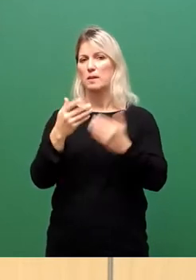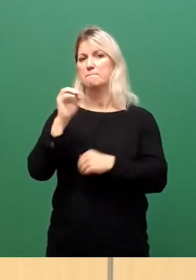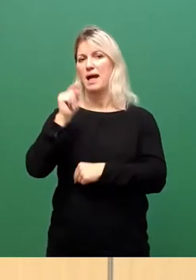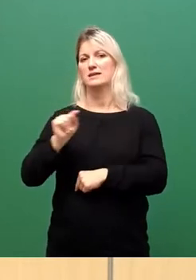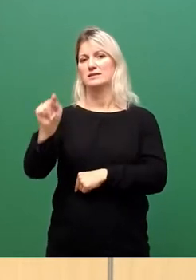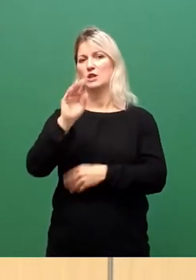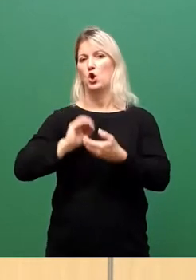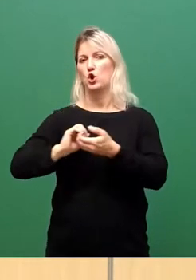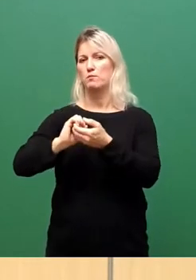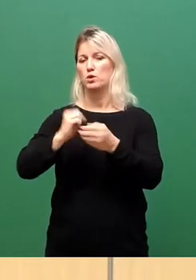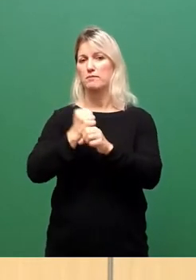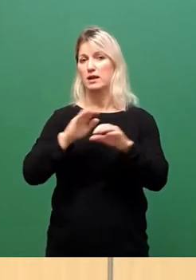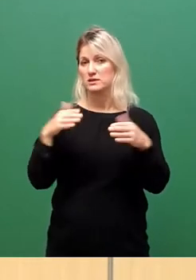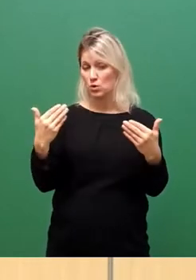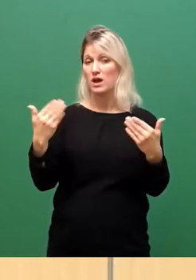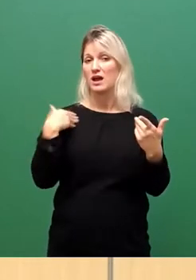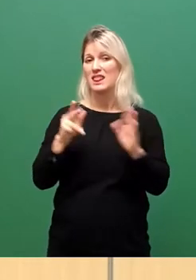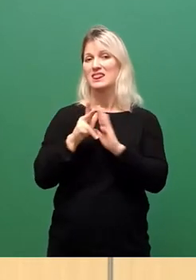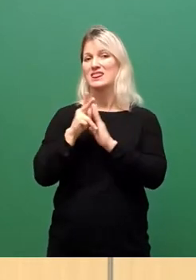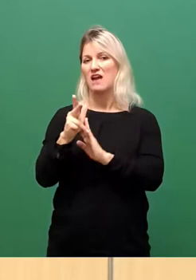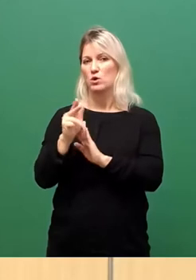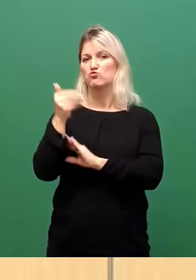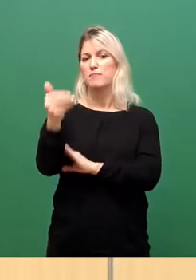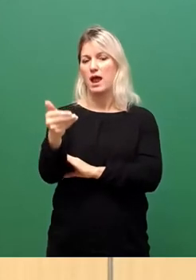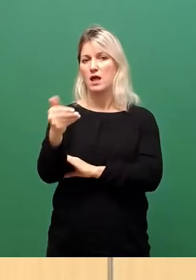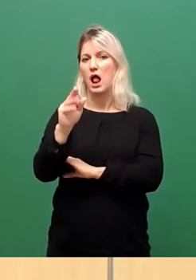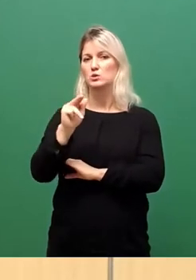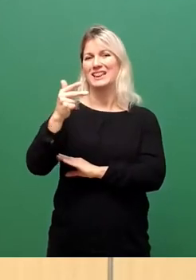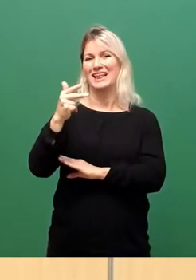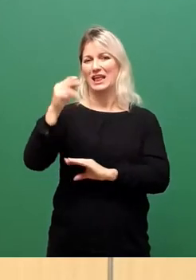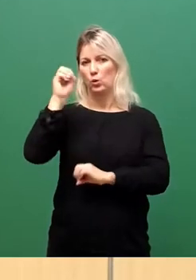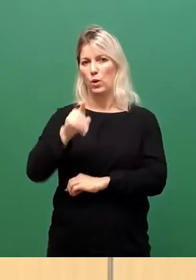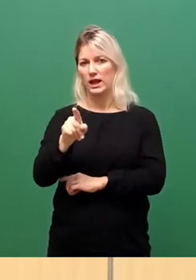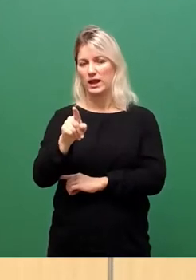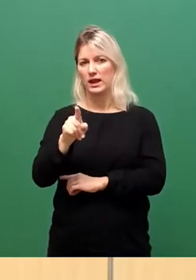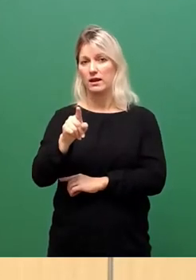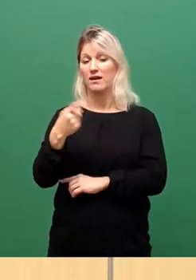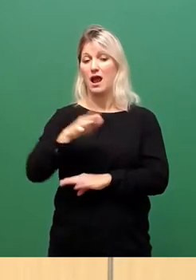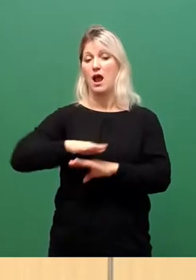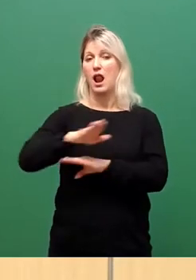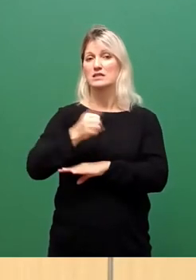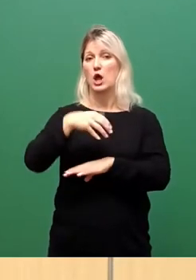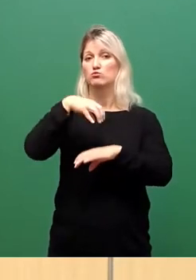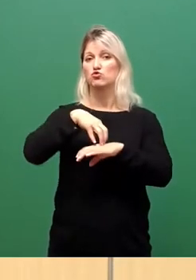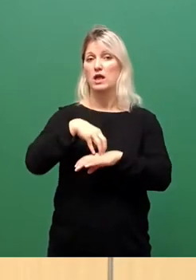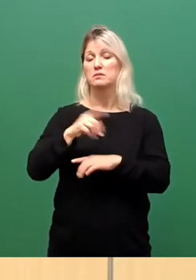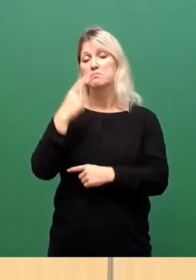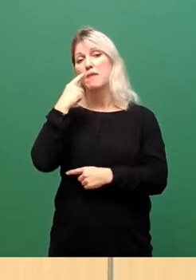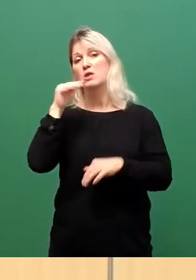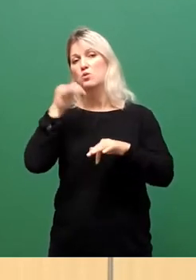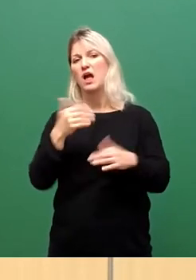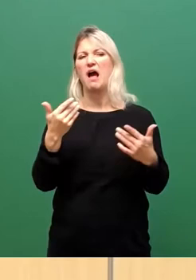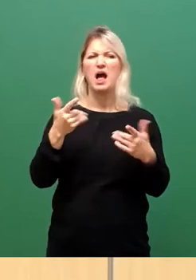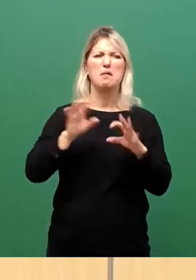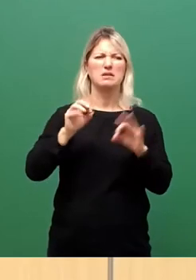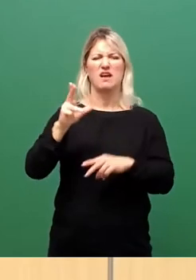Wochen später sein wird, nämlich am 3. Juli, während die Landeshauptstadt der Überzeugung ist, dass man besser vier Wochen warten sollte,